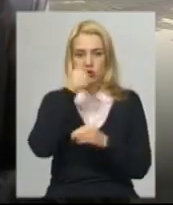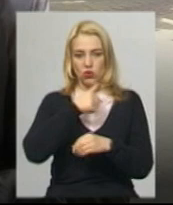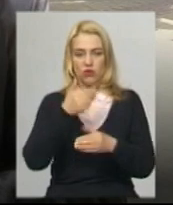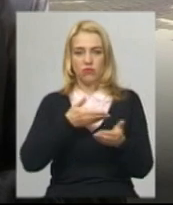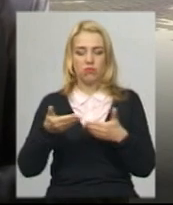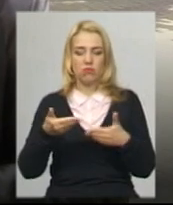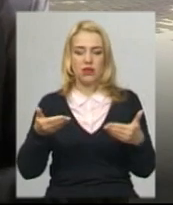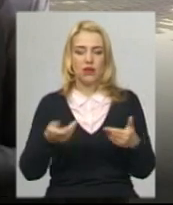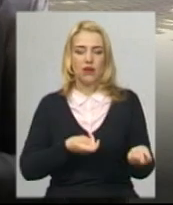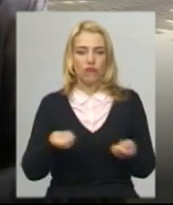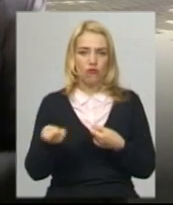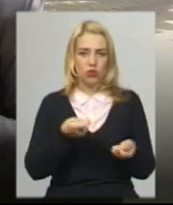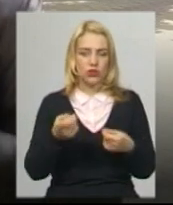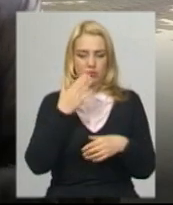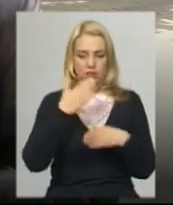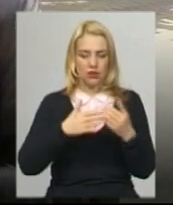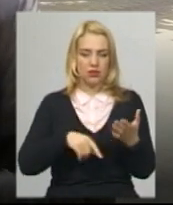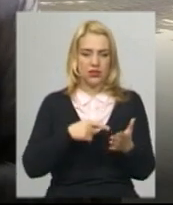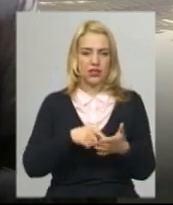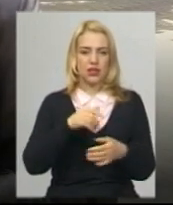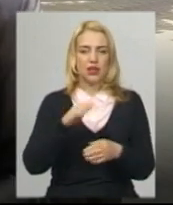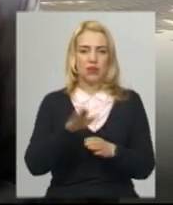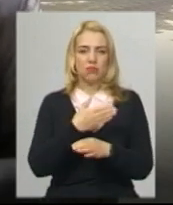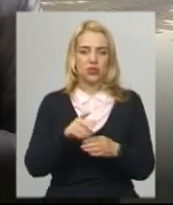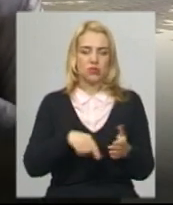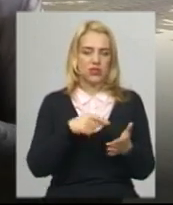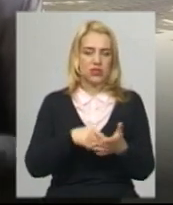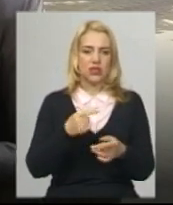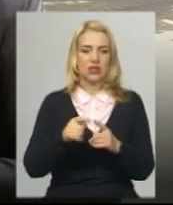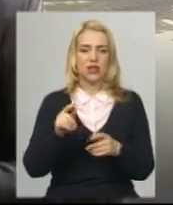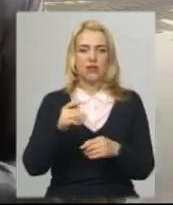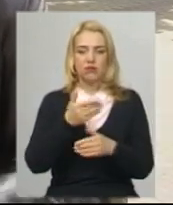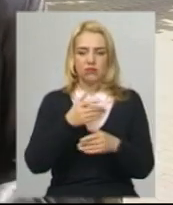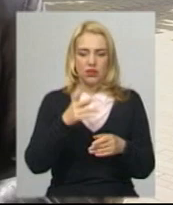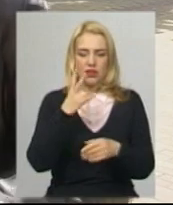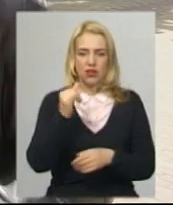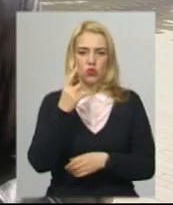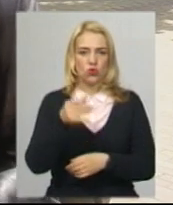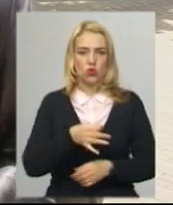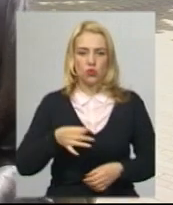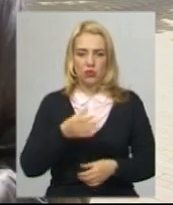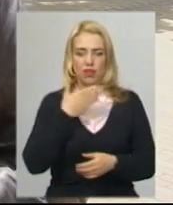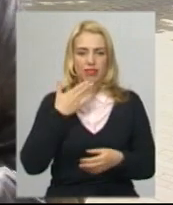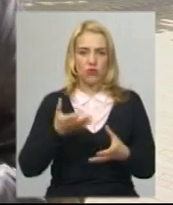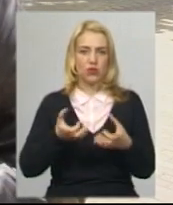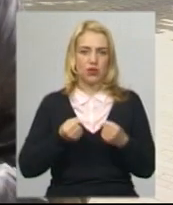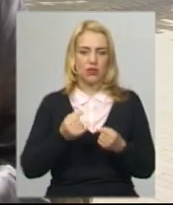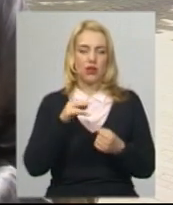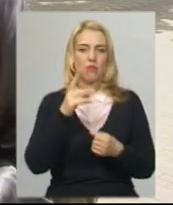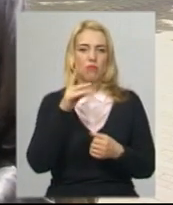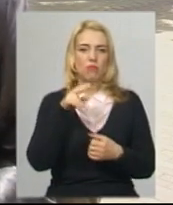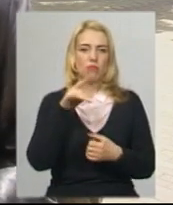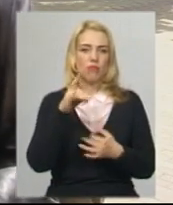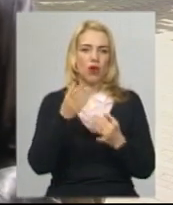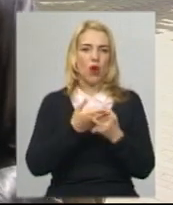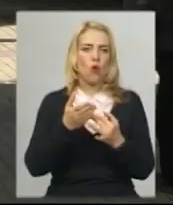пасажирів по приміських, міжміських, міжобласних маршрутах. Ми ще ніодної копійки не отримали компенсації за